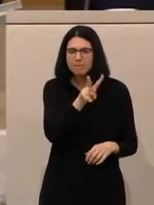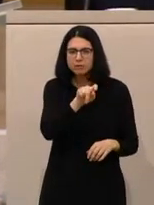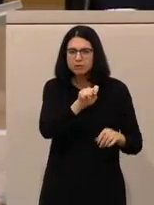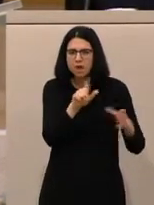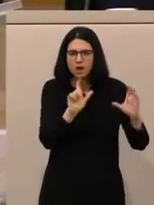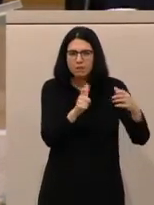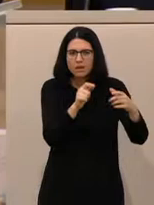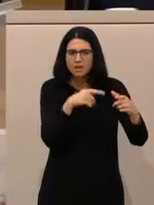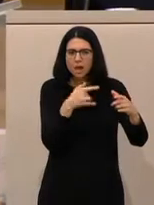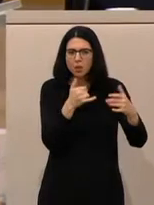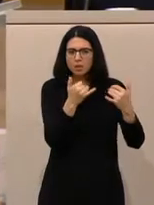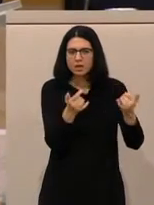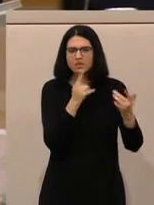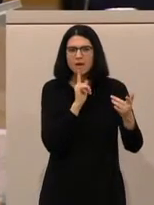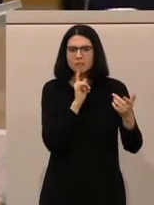gefährdet.